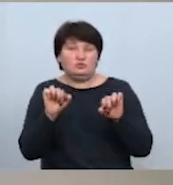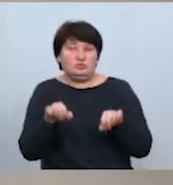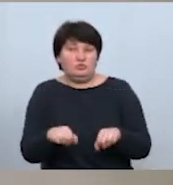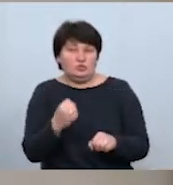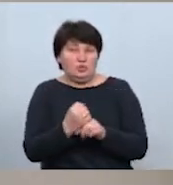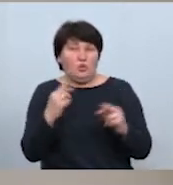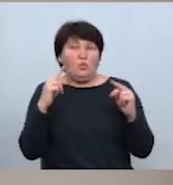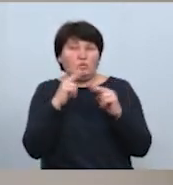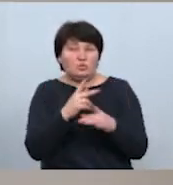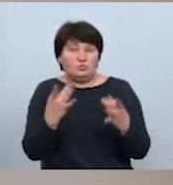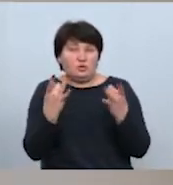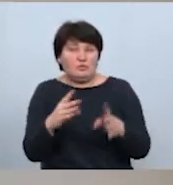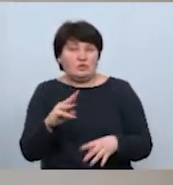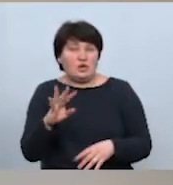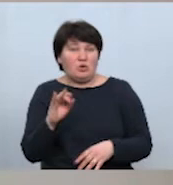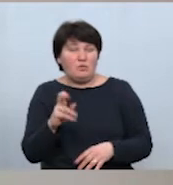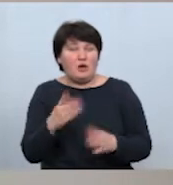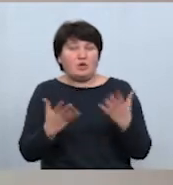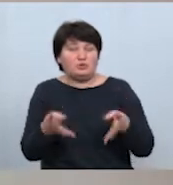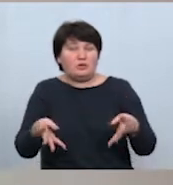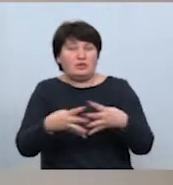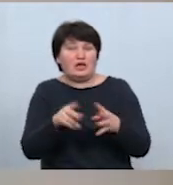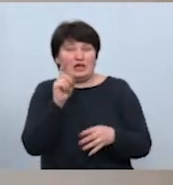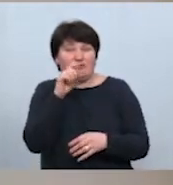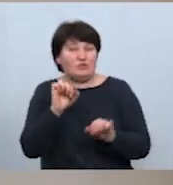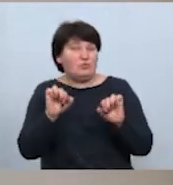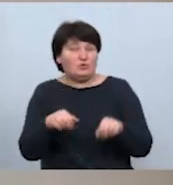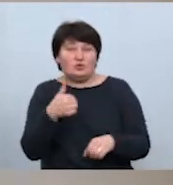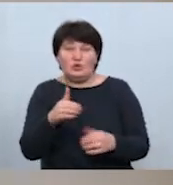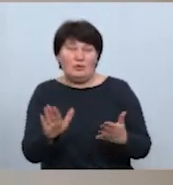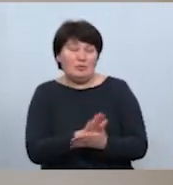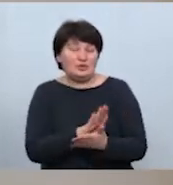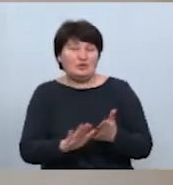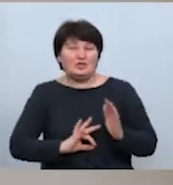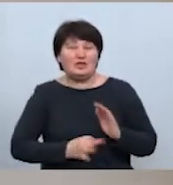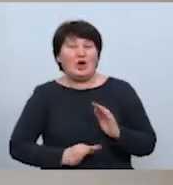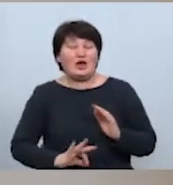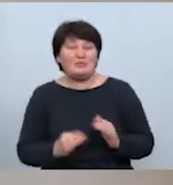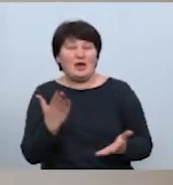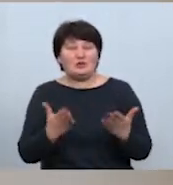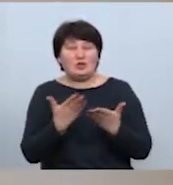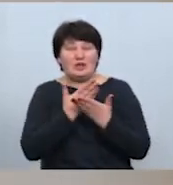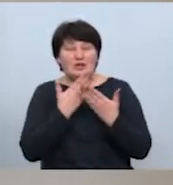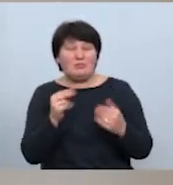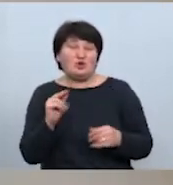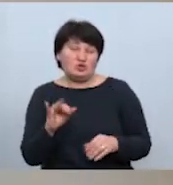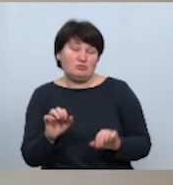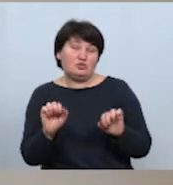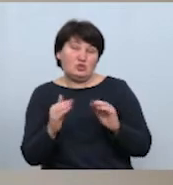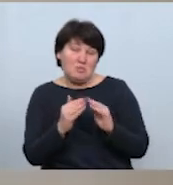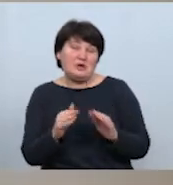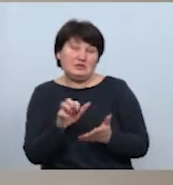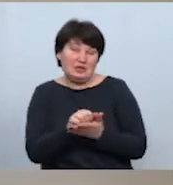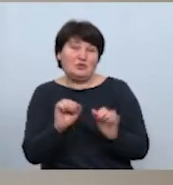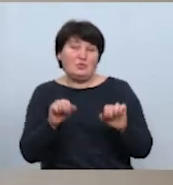утруєння просто миш'яком. Якщо його поєднати з кефіром, то можна дуже добре почистити організм. Але якщо немає чим вдома зайнятися, то в принципі можна